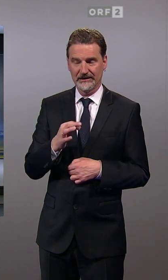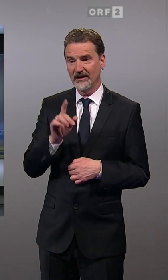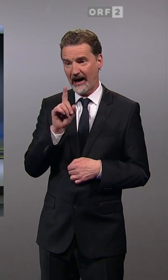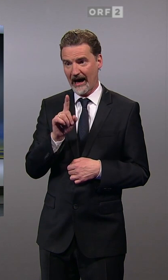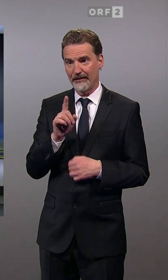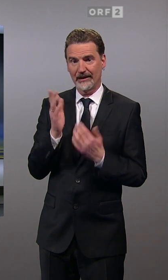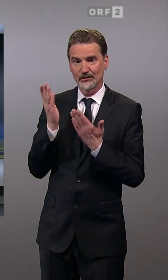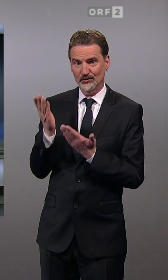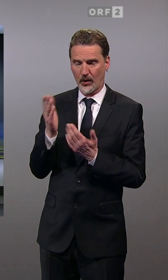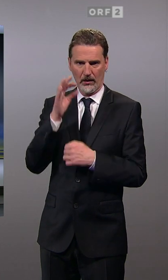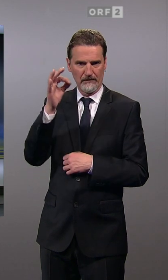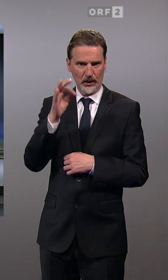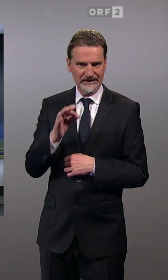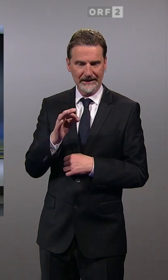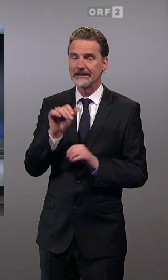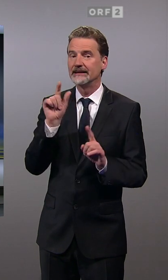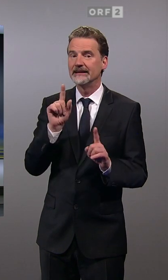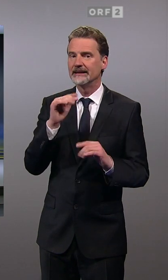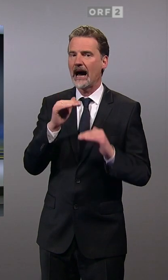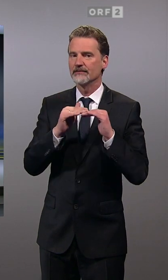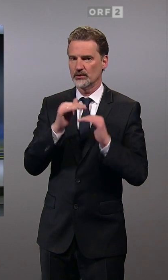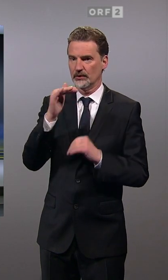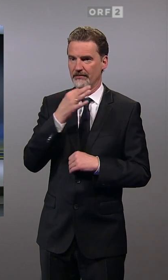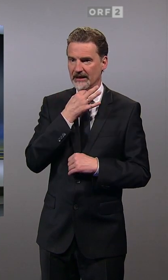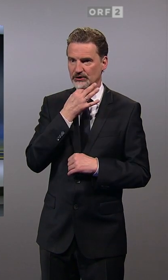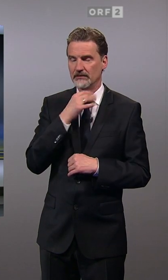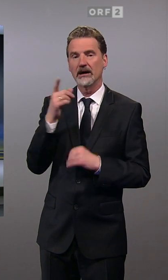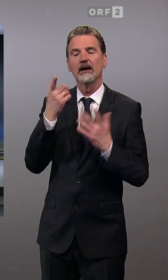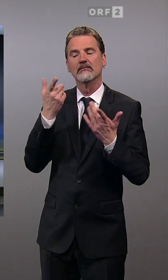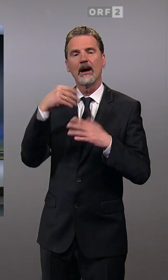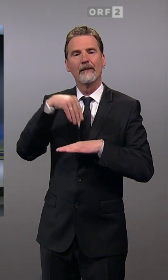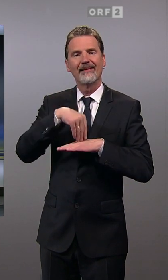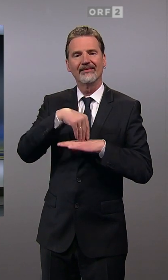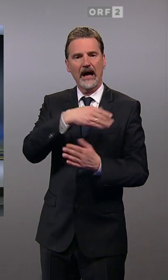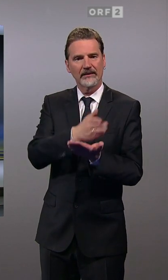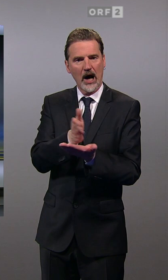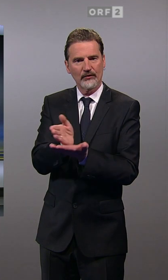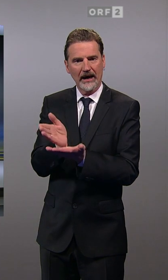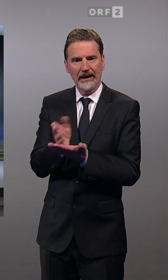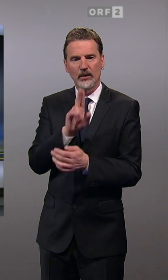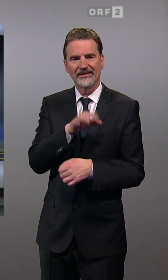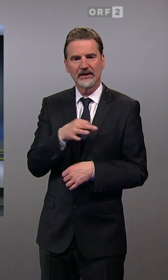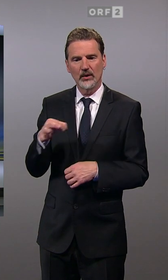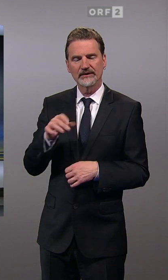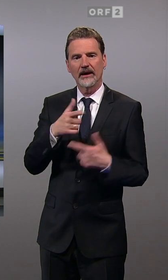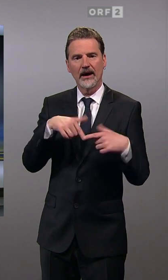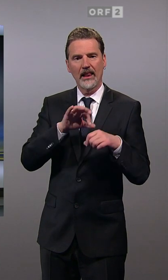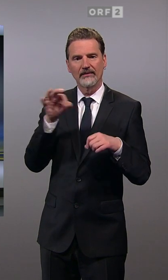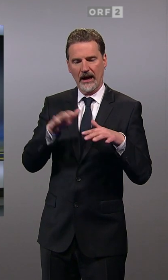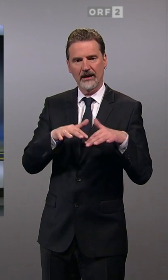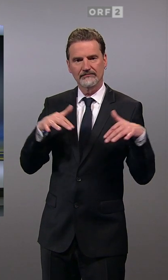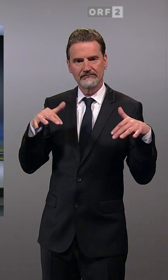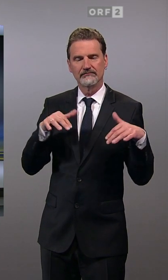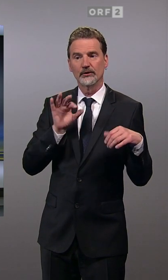dieser im Prozent nicht absoluten Mehrheit ist sich bei der Mandatsverteilung im Niederösterreichischen Landtag für die